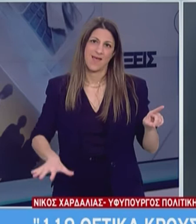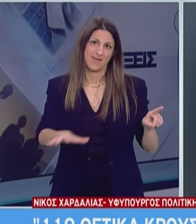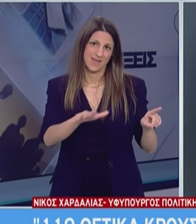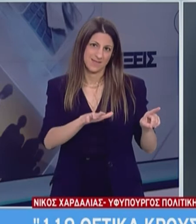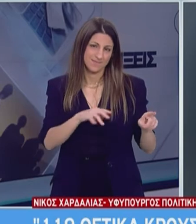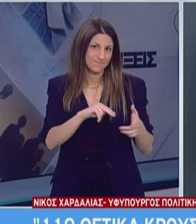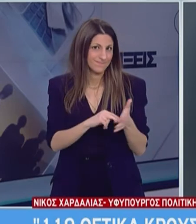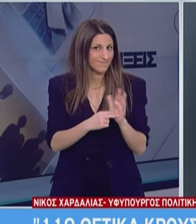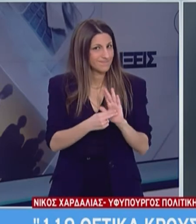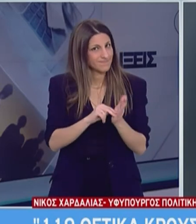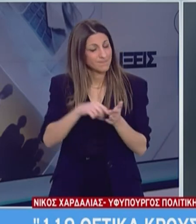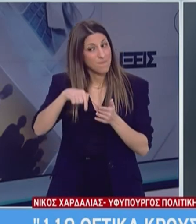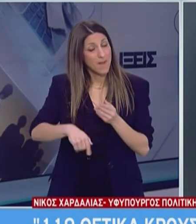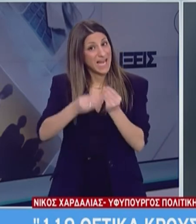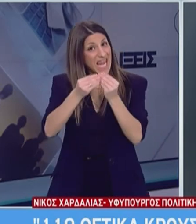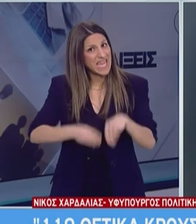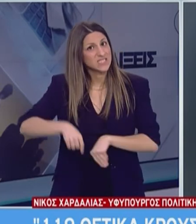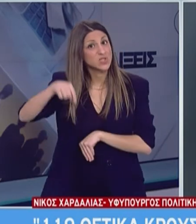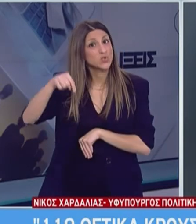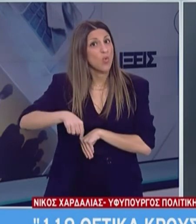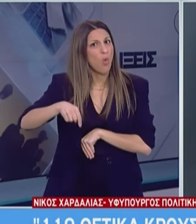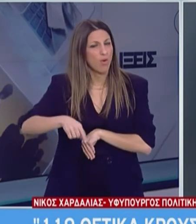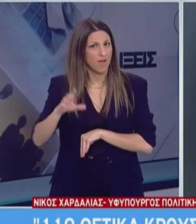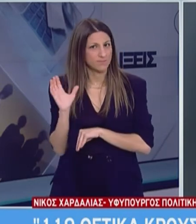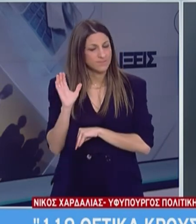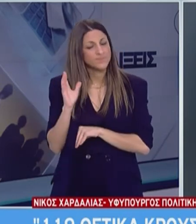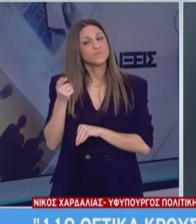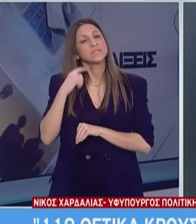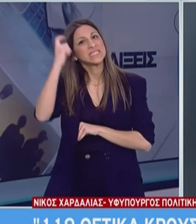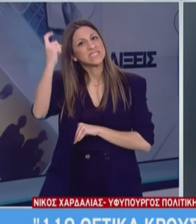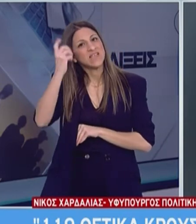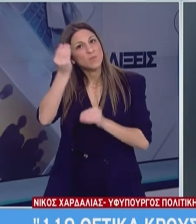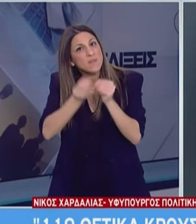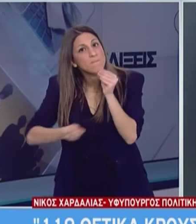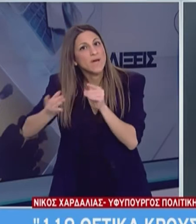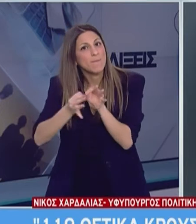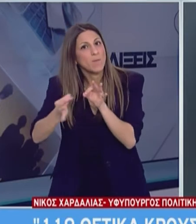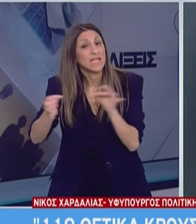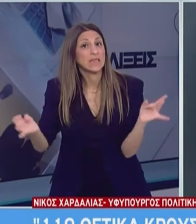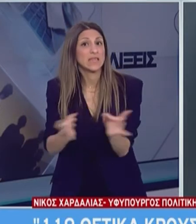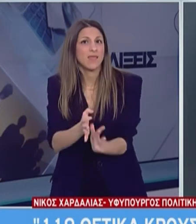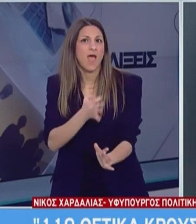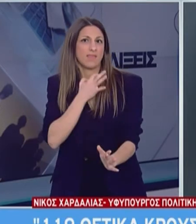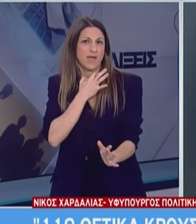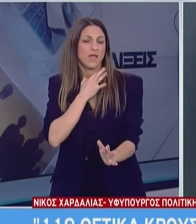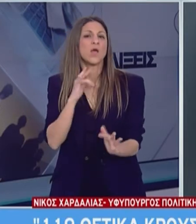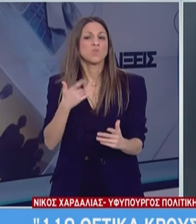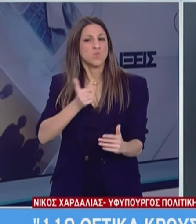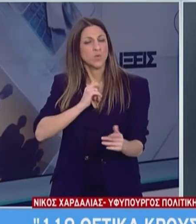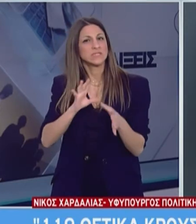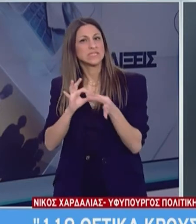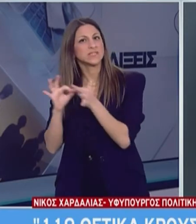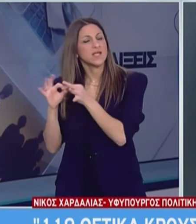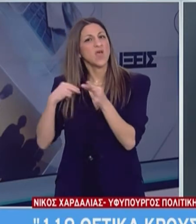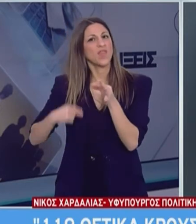Χρήζει άμεσης αντιμετώπισης. Επφυλασσόμαστε για τη λήψη επιπλέον μέτρων εφόσον χρειαστεί σε συνεργασία με τη